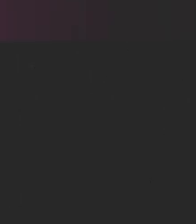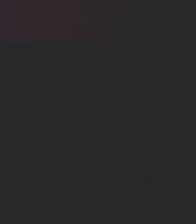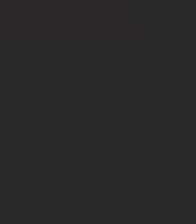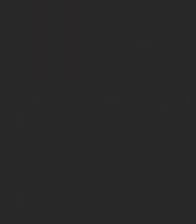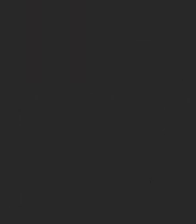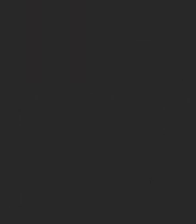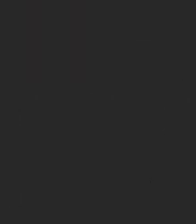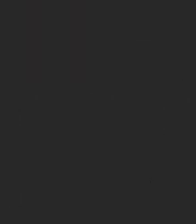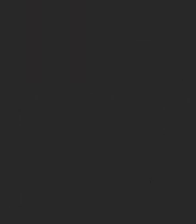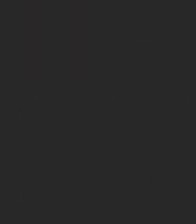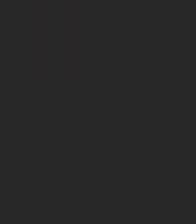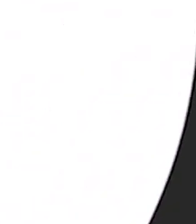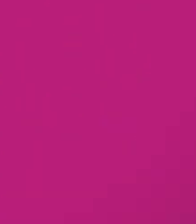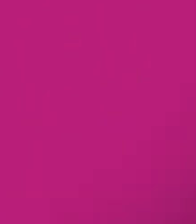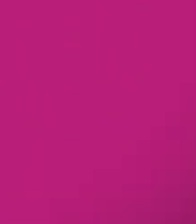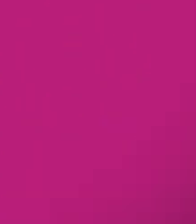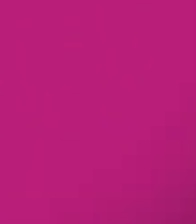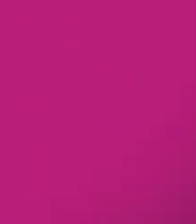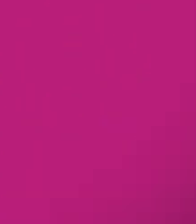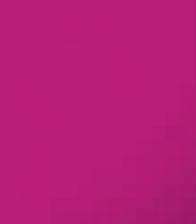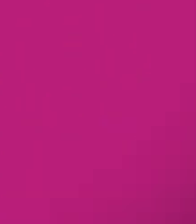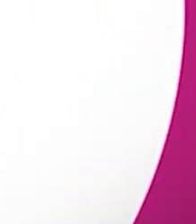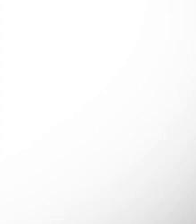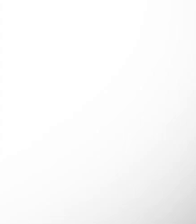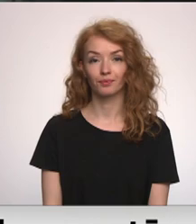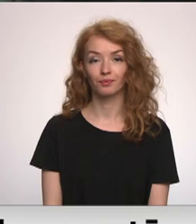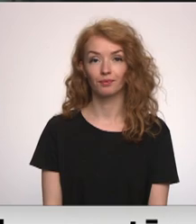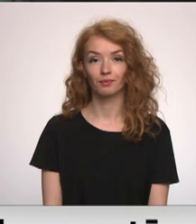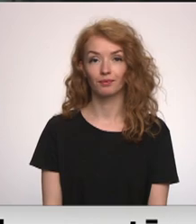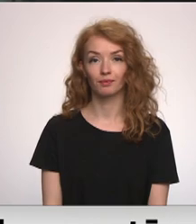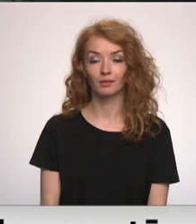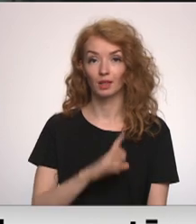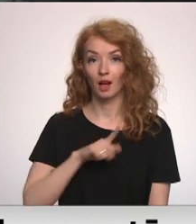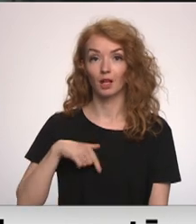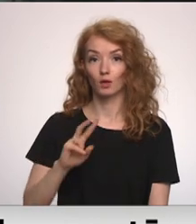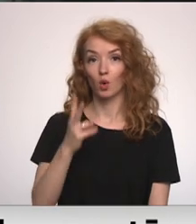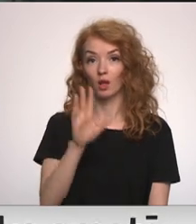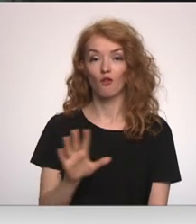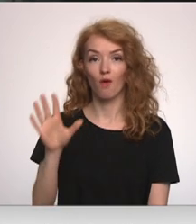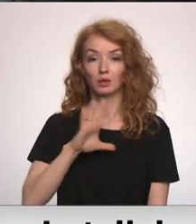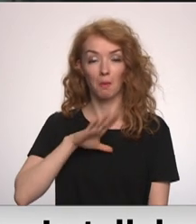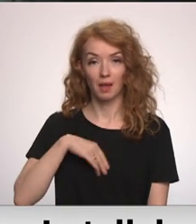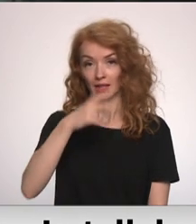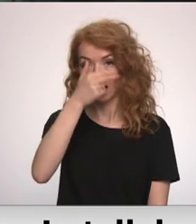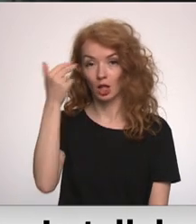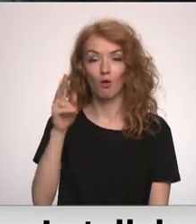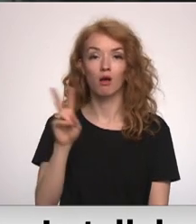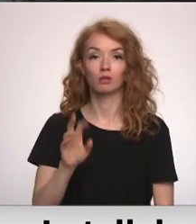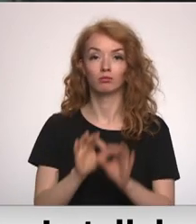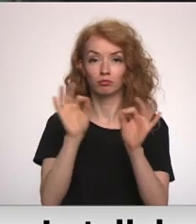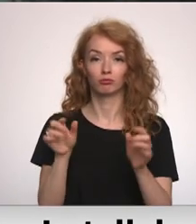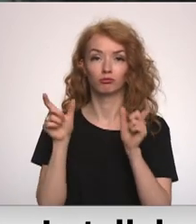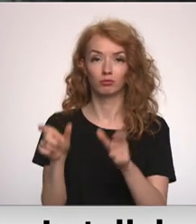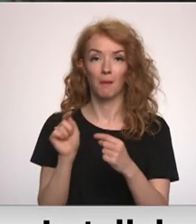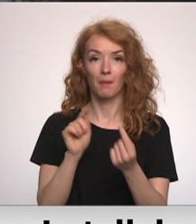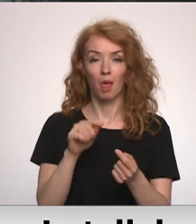Re! Viss ēters ir te! Latvija bija otrā valsts pēc Lietuvas, kas ieviesa sankcijas pret